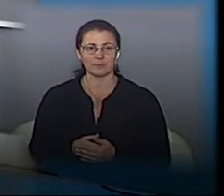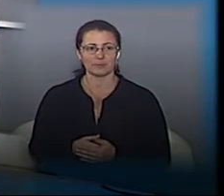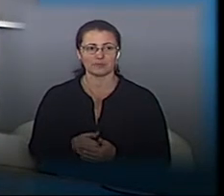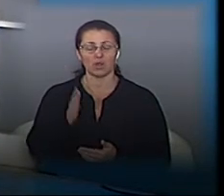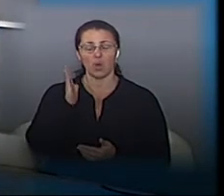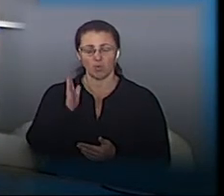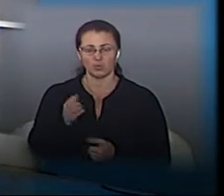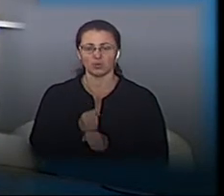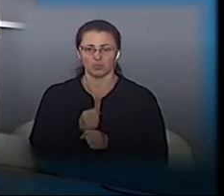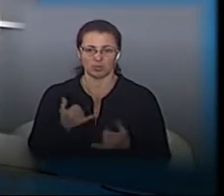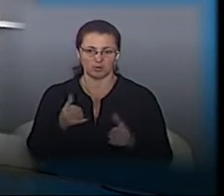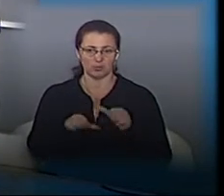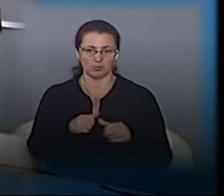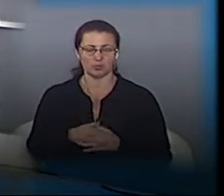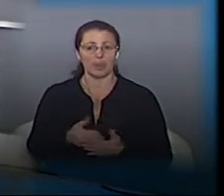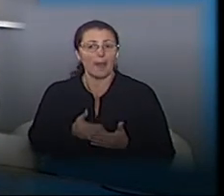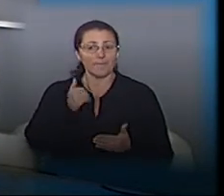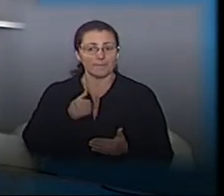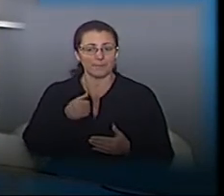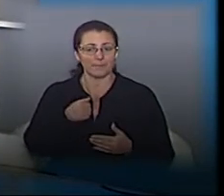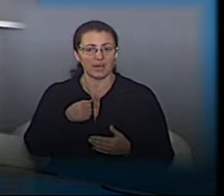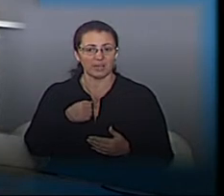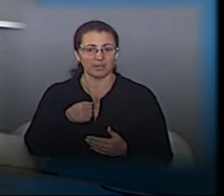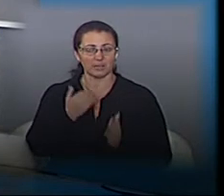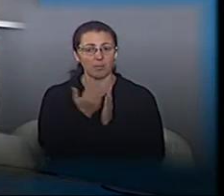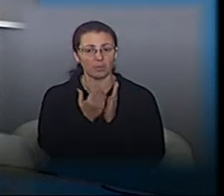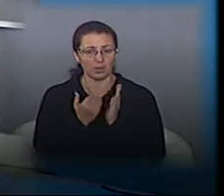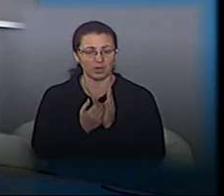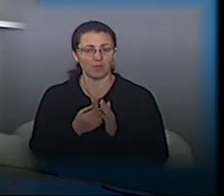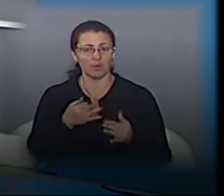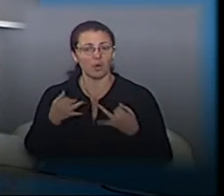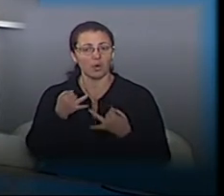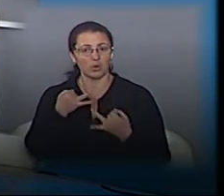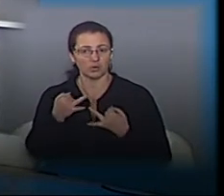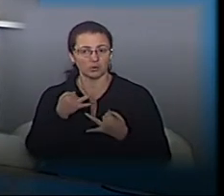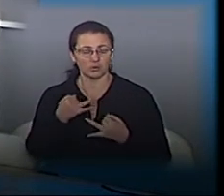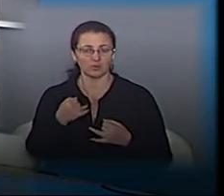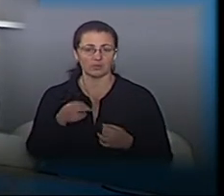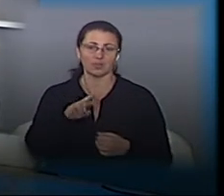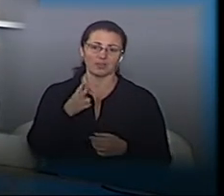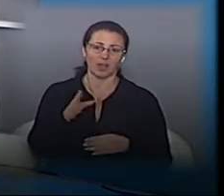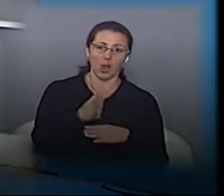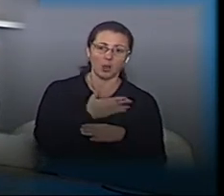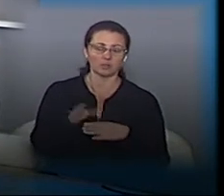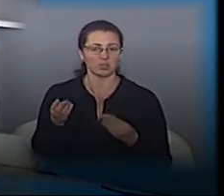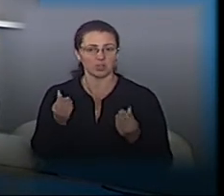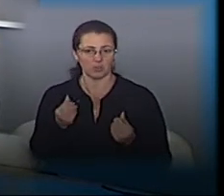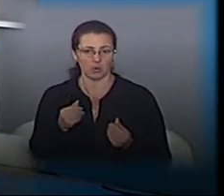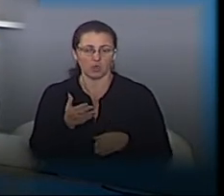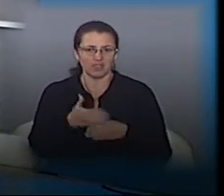ефіром говорили про те, як розпреділяються кошти. Так, частина є у бюджеті міста, а частина є у